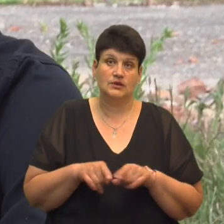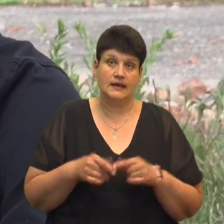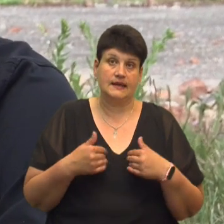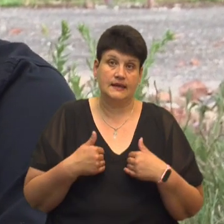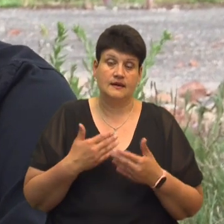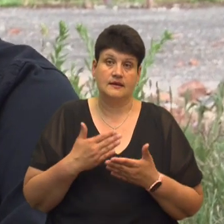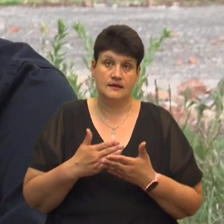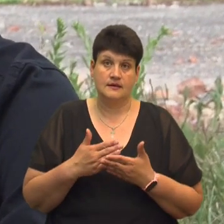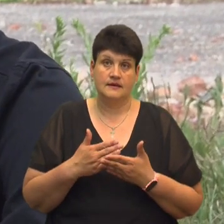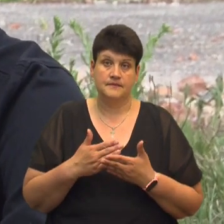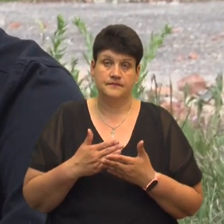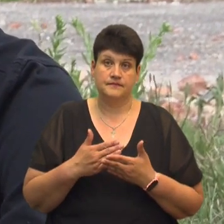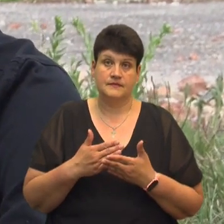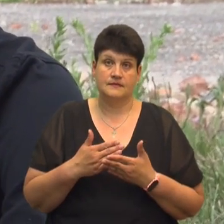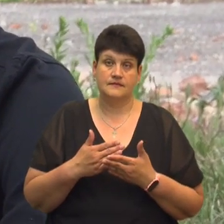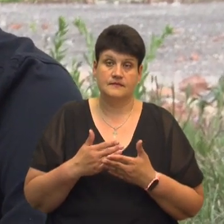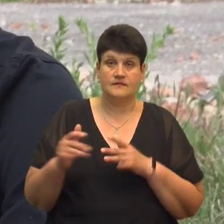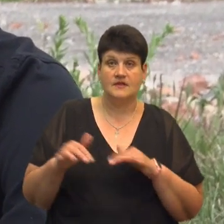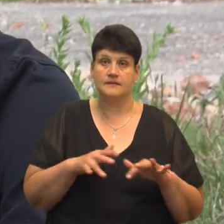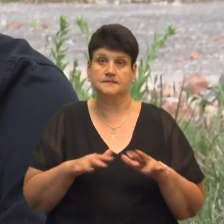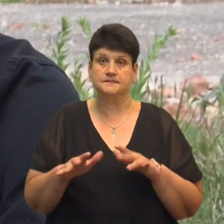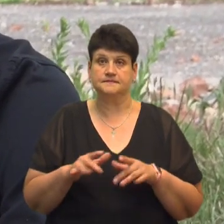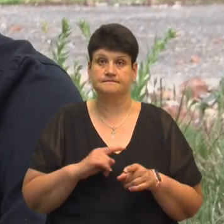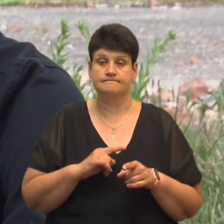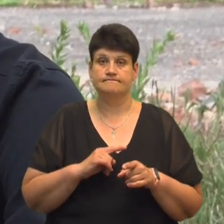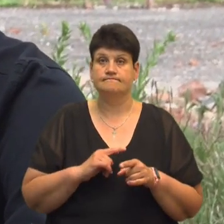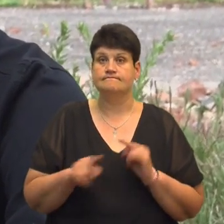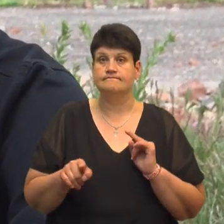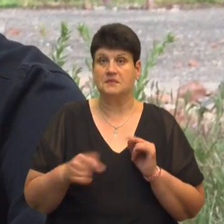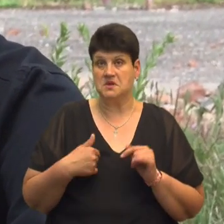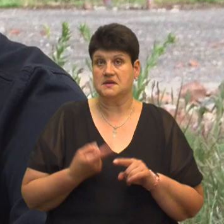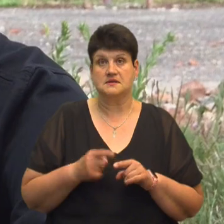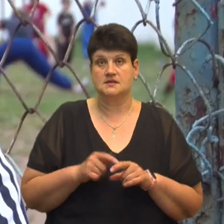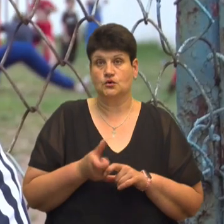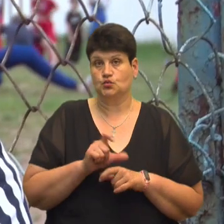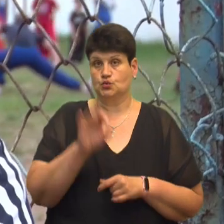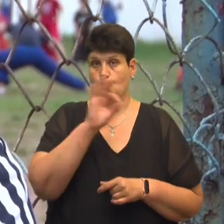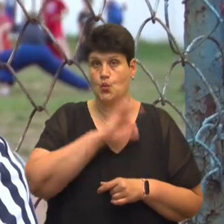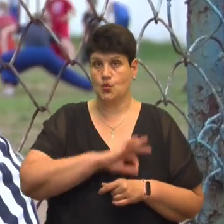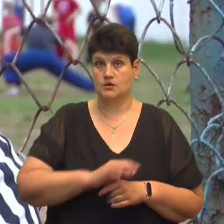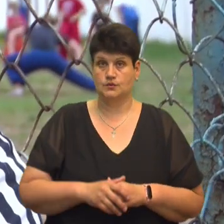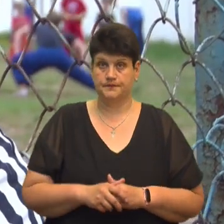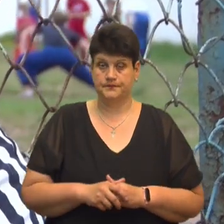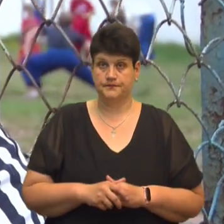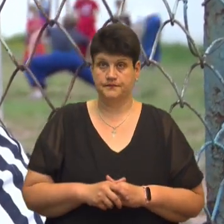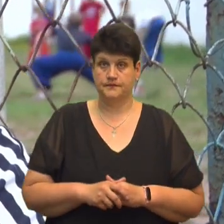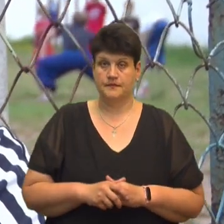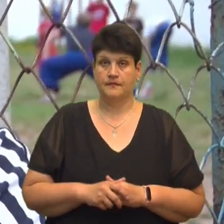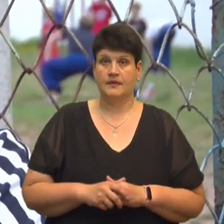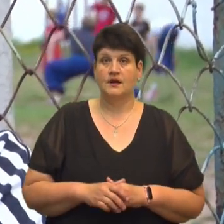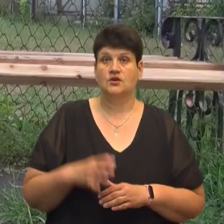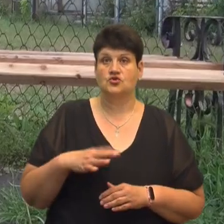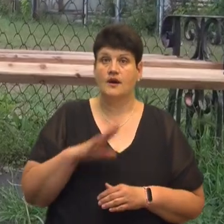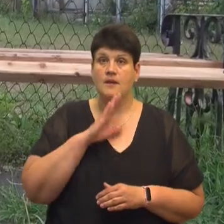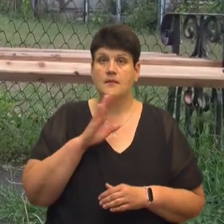справжнішим і справжнішим. І мені це дуже корисно. Тимура з тренувань чекає його мама